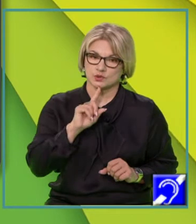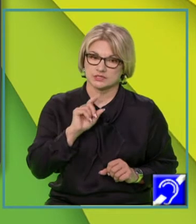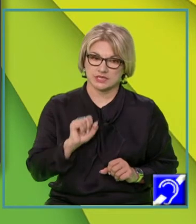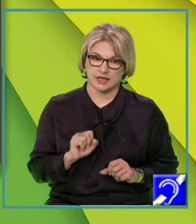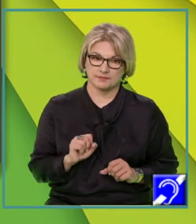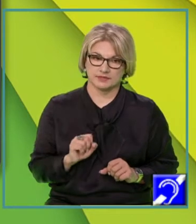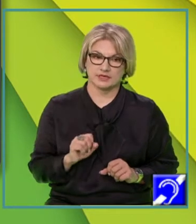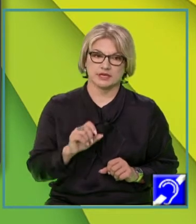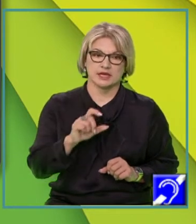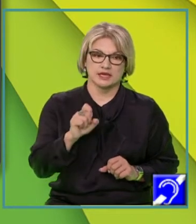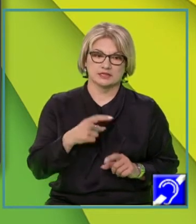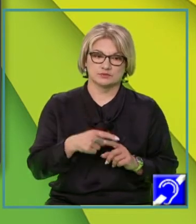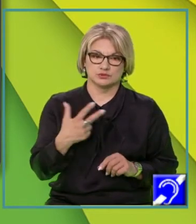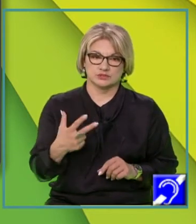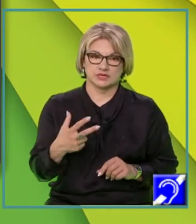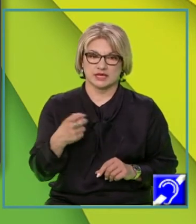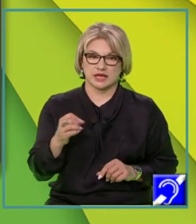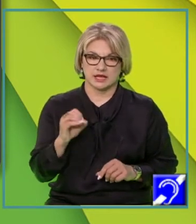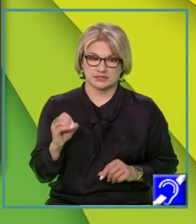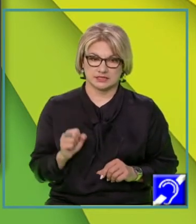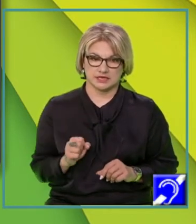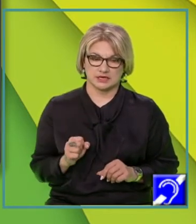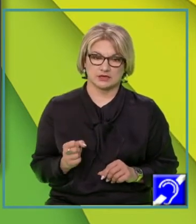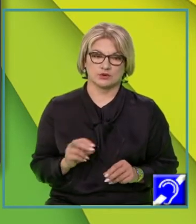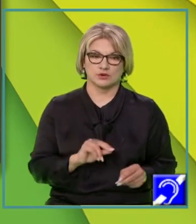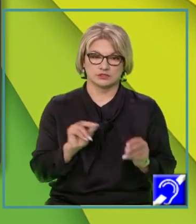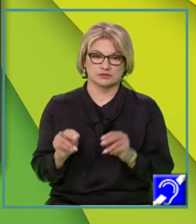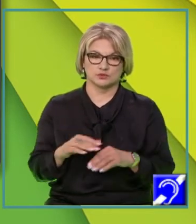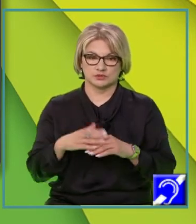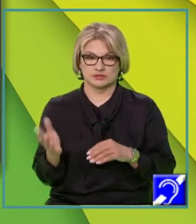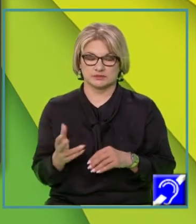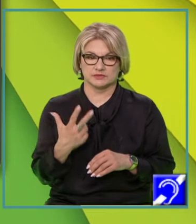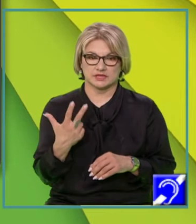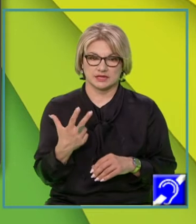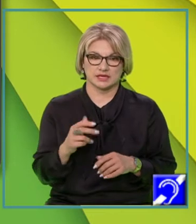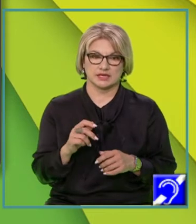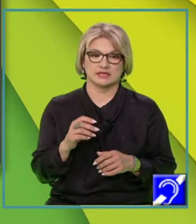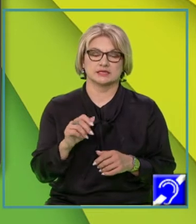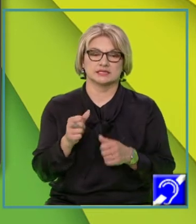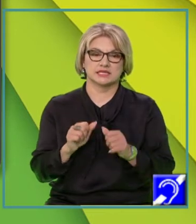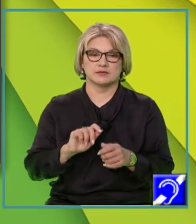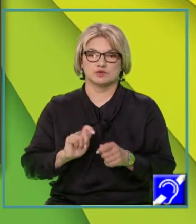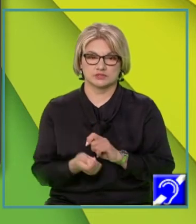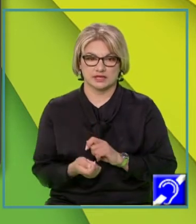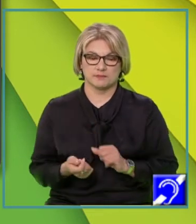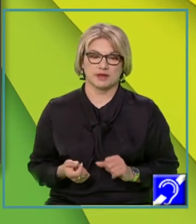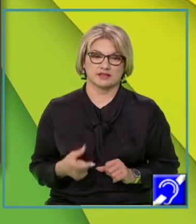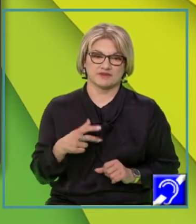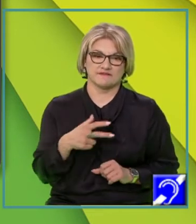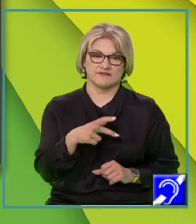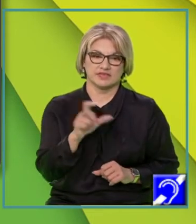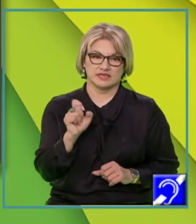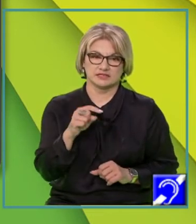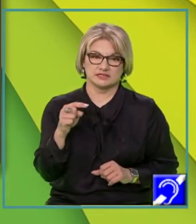X plus 3 egal cu 0, îl trec pe 3 în partea dreaptă cu semn schimbat și voi avea X egal cu minus 3.